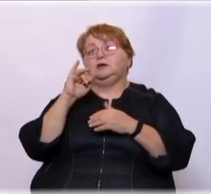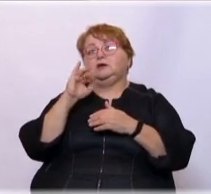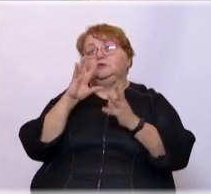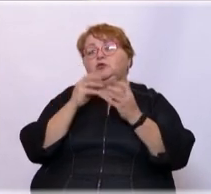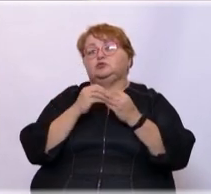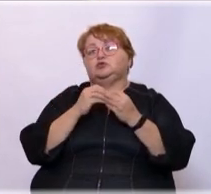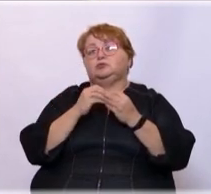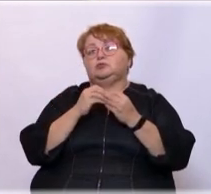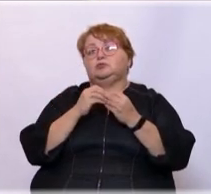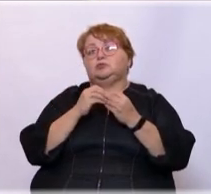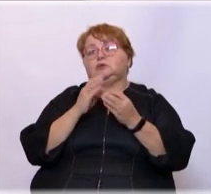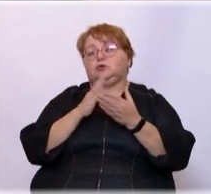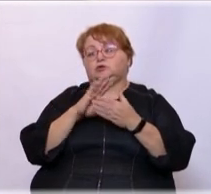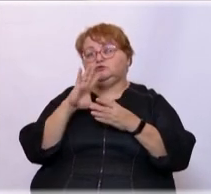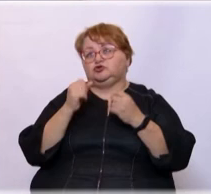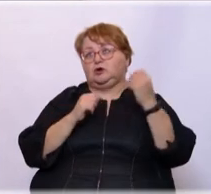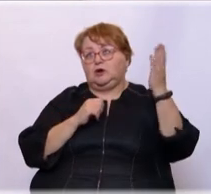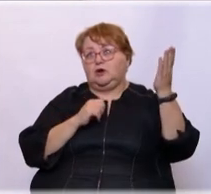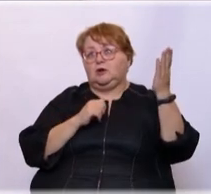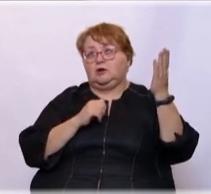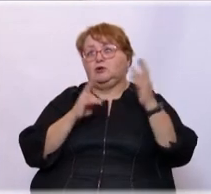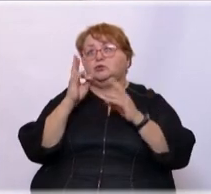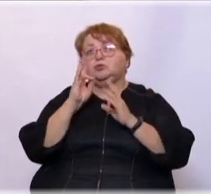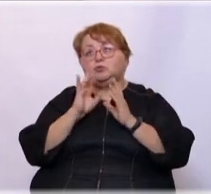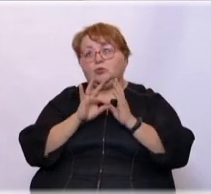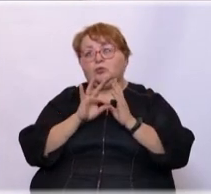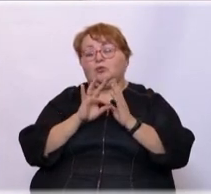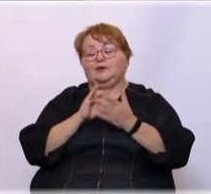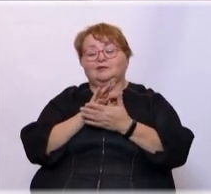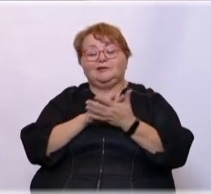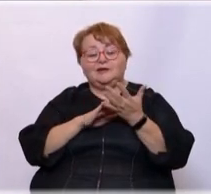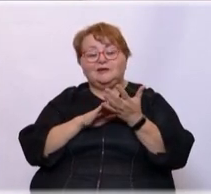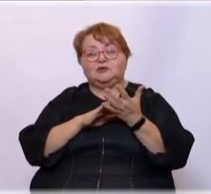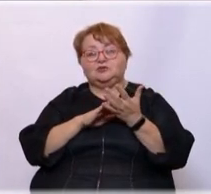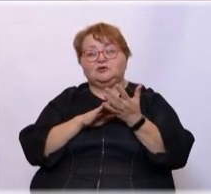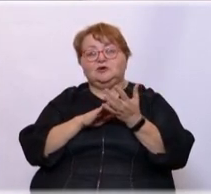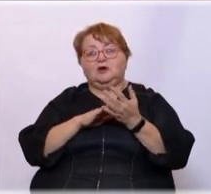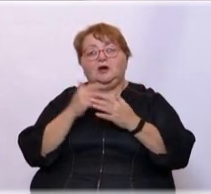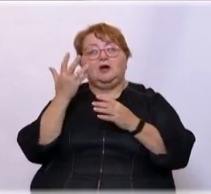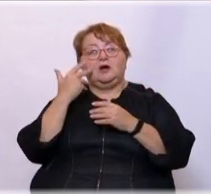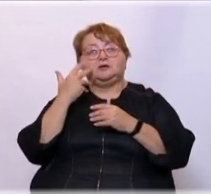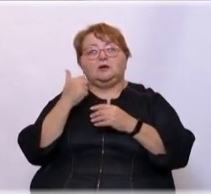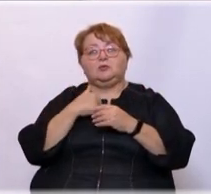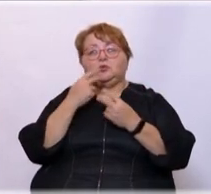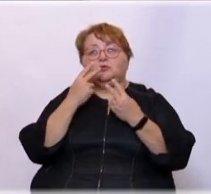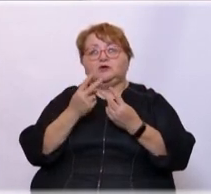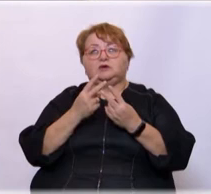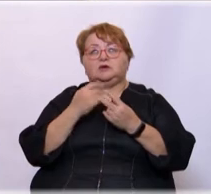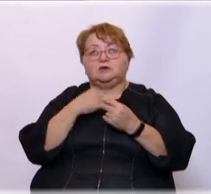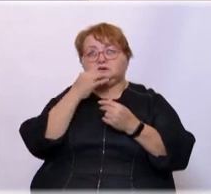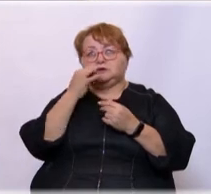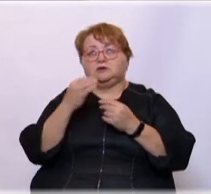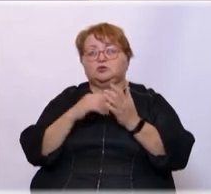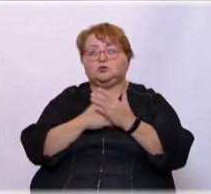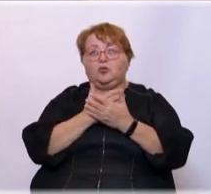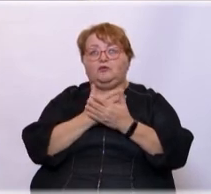в общем, и находится в Штатах. Вот. Но в дальнейшем, когда мы увидели… Вот я вам сказал о